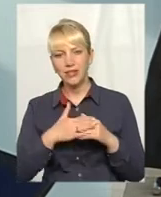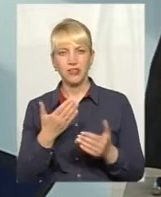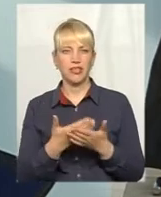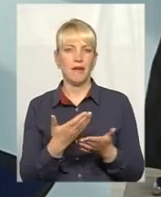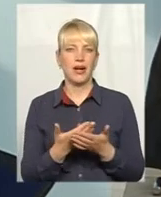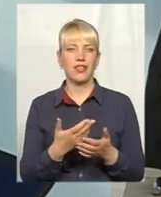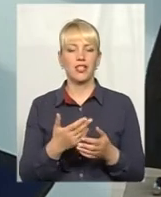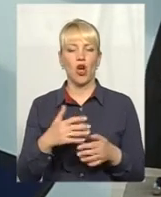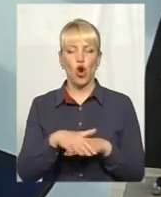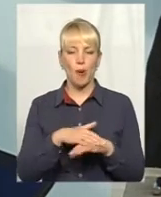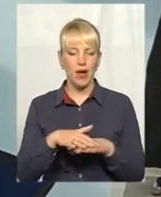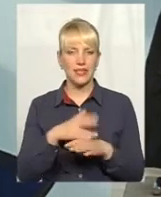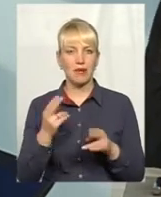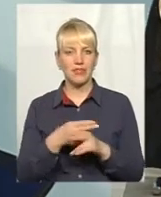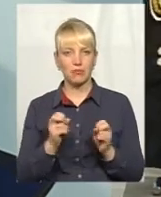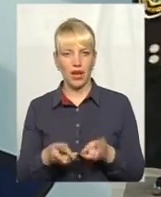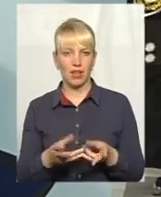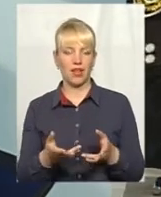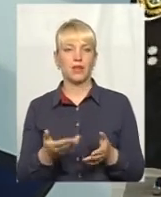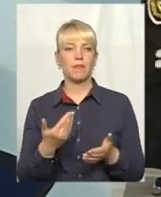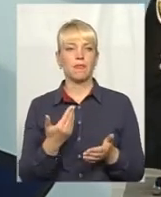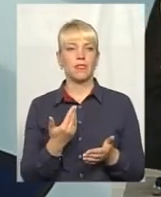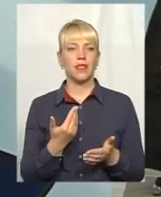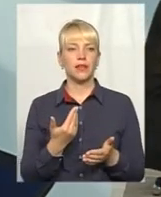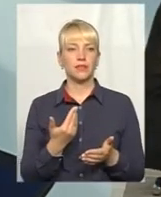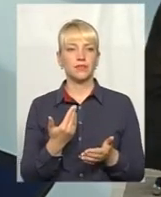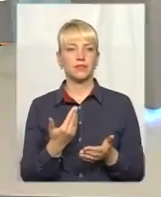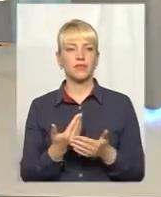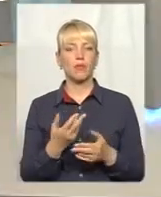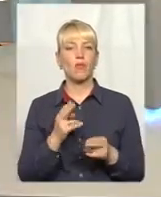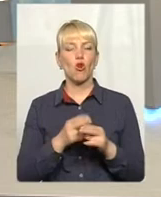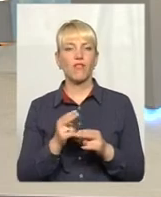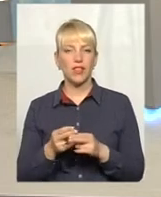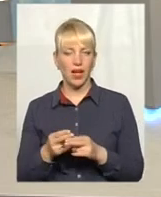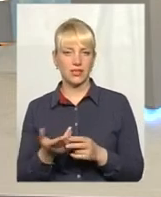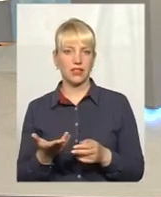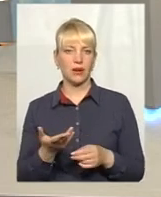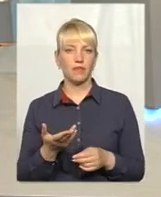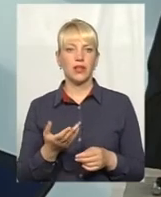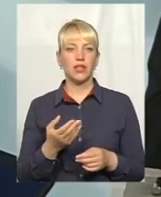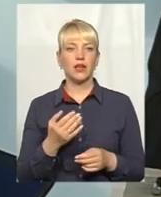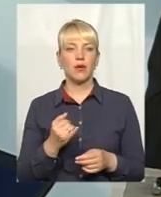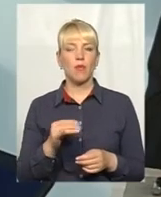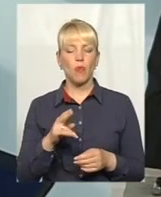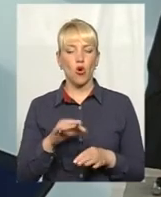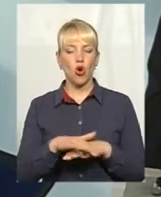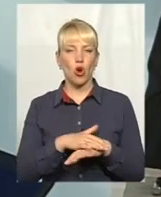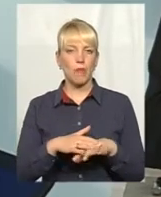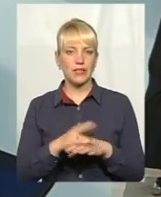безпека, верніше, профілактика та ж по громадській безпеці.